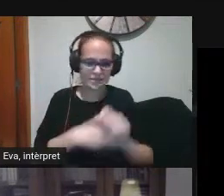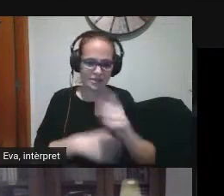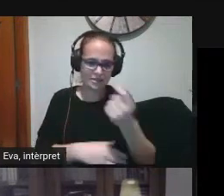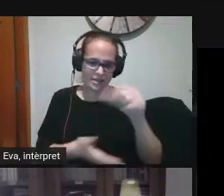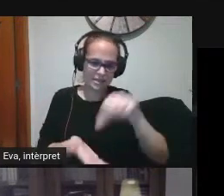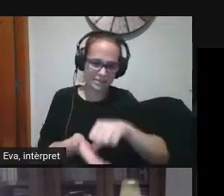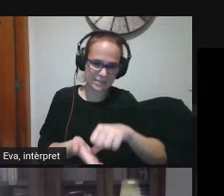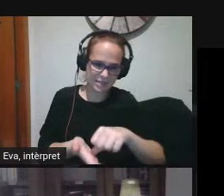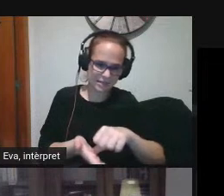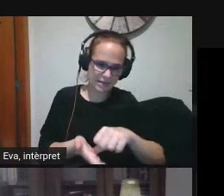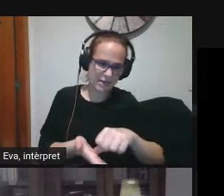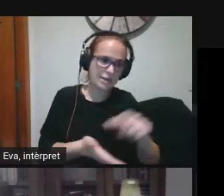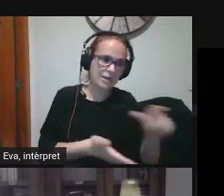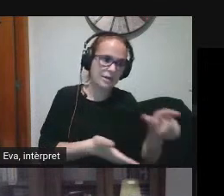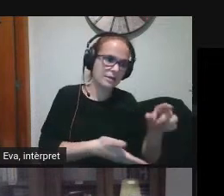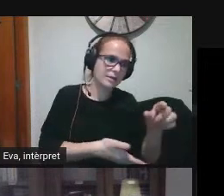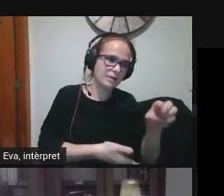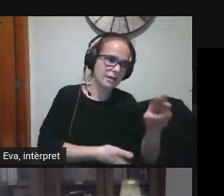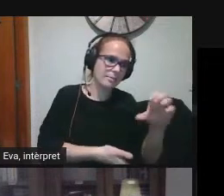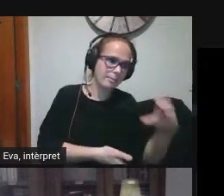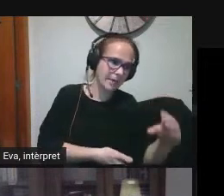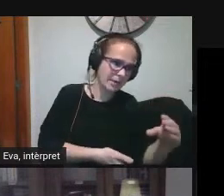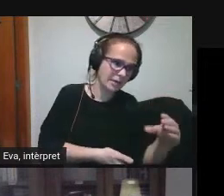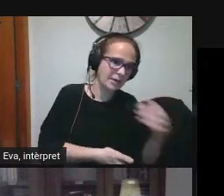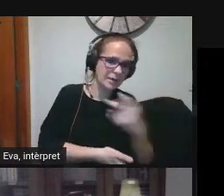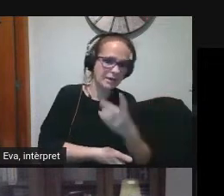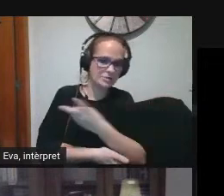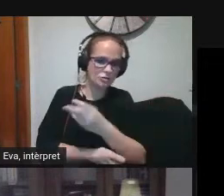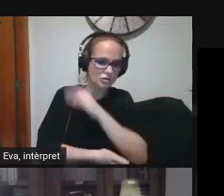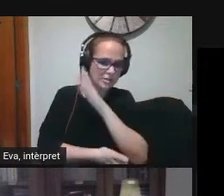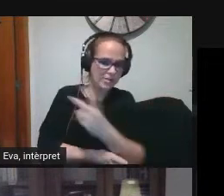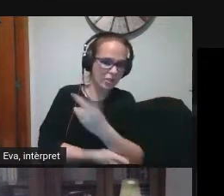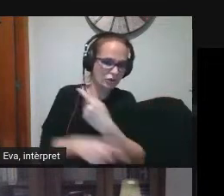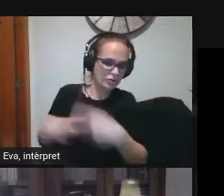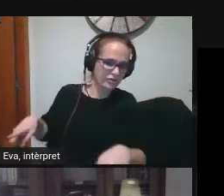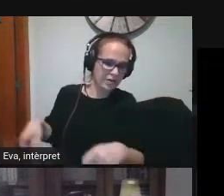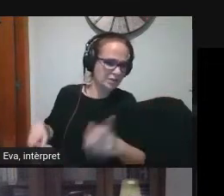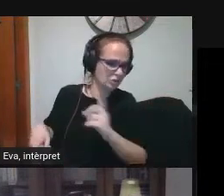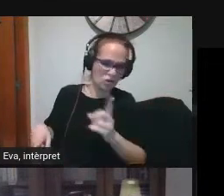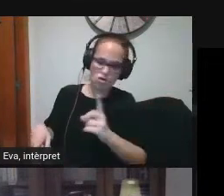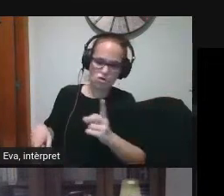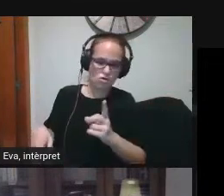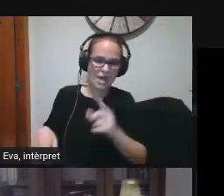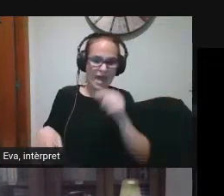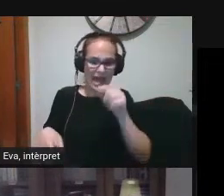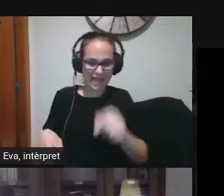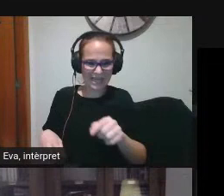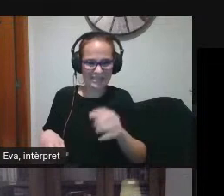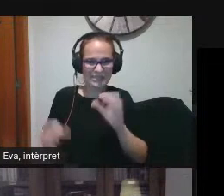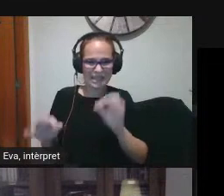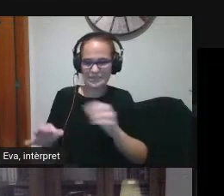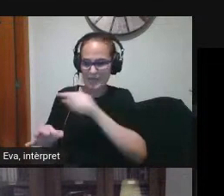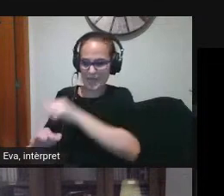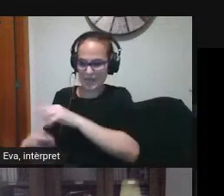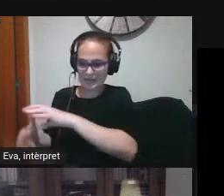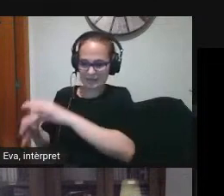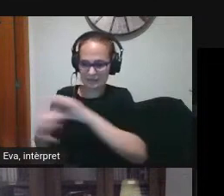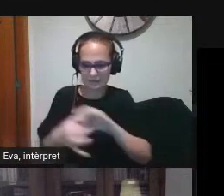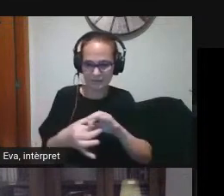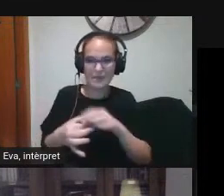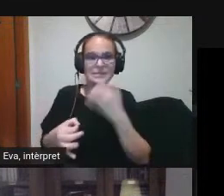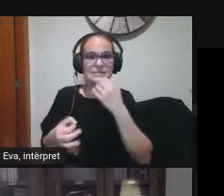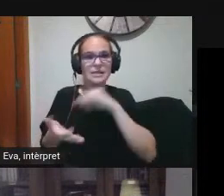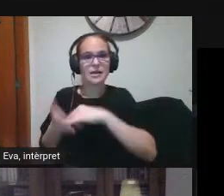i sembla que ara sigui una altra cosa l'estratègia digital de centre és una evolució o sigui els centres que ja tenen el